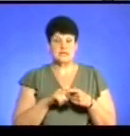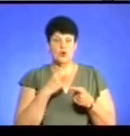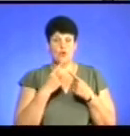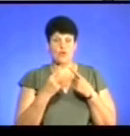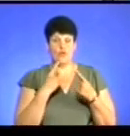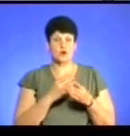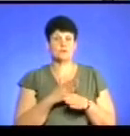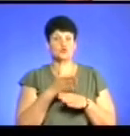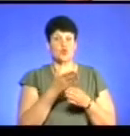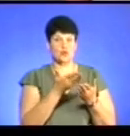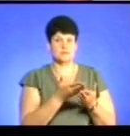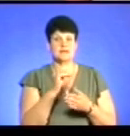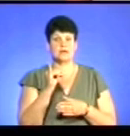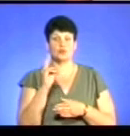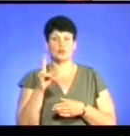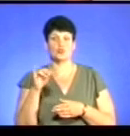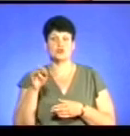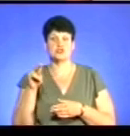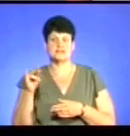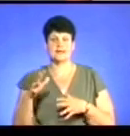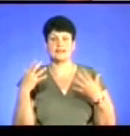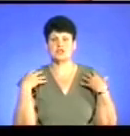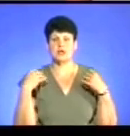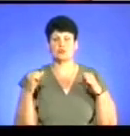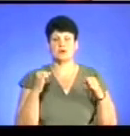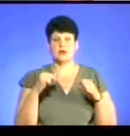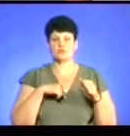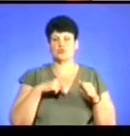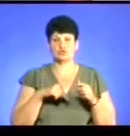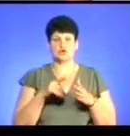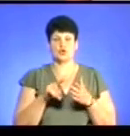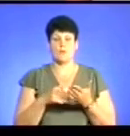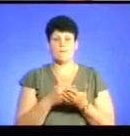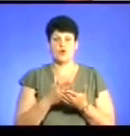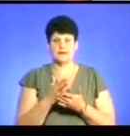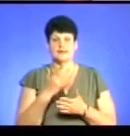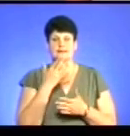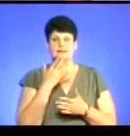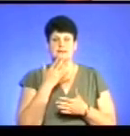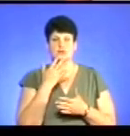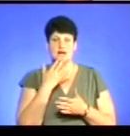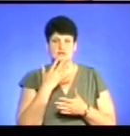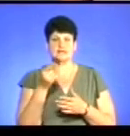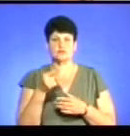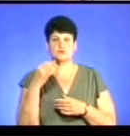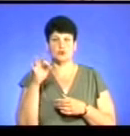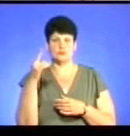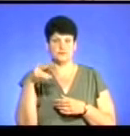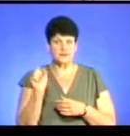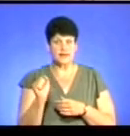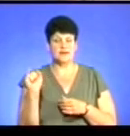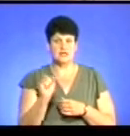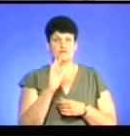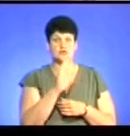гостями. А це Ігор Кульчицький, начальник управління з питань внутрішньої політики, релігії та національностей Тернопільської облдержадміністрації. Та